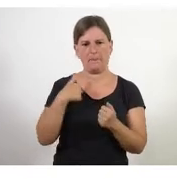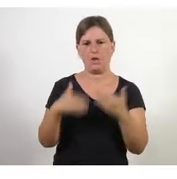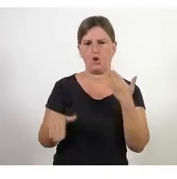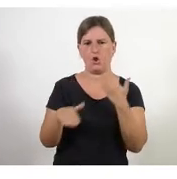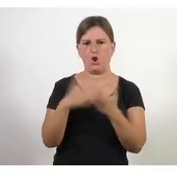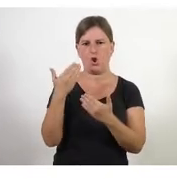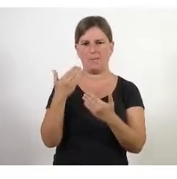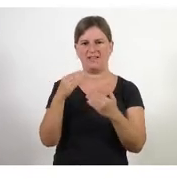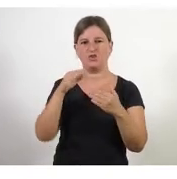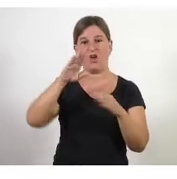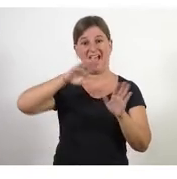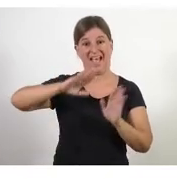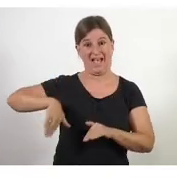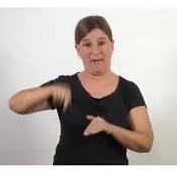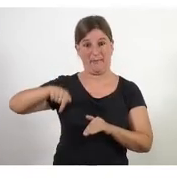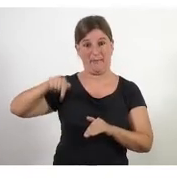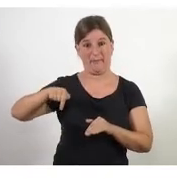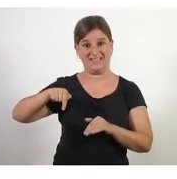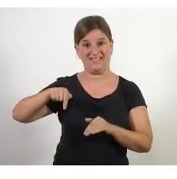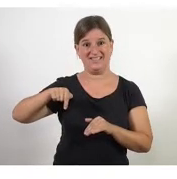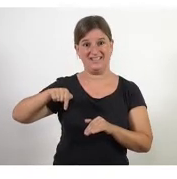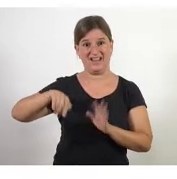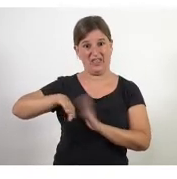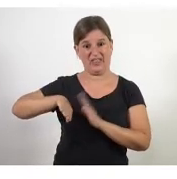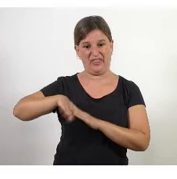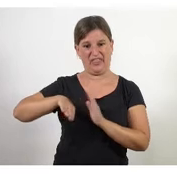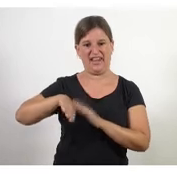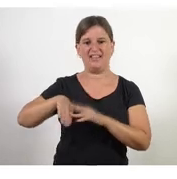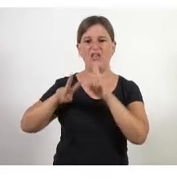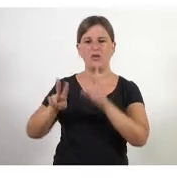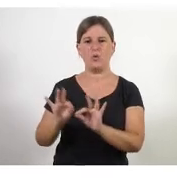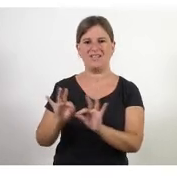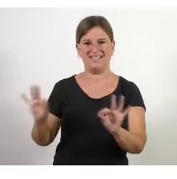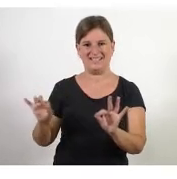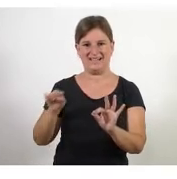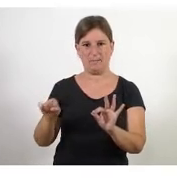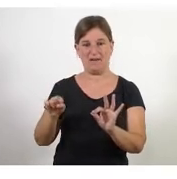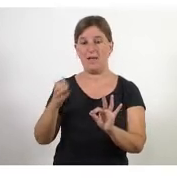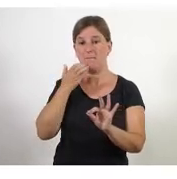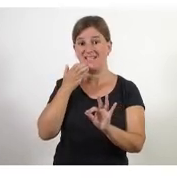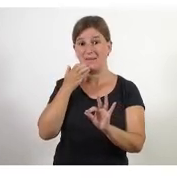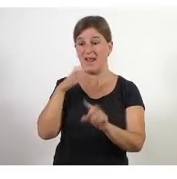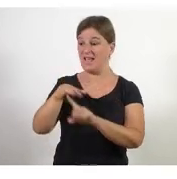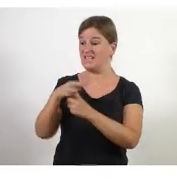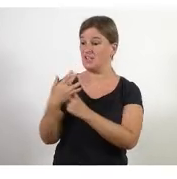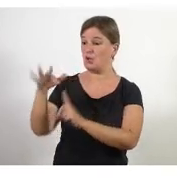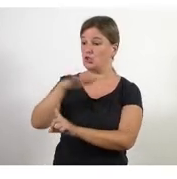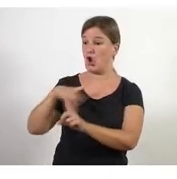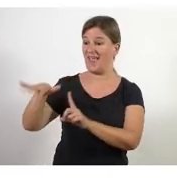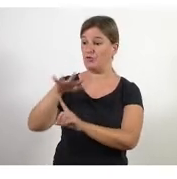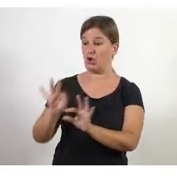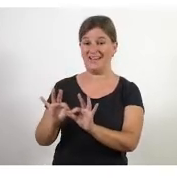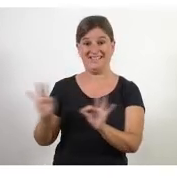quadrant de baix a la dreta que explica simple quan estàs en un entorn simple en una situació